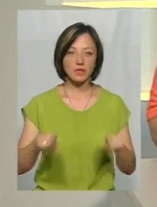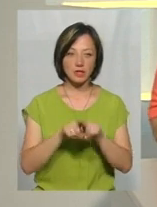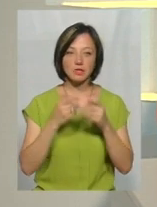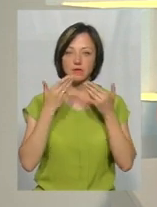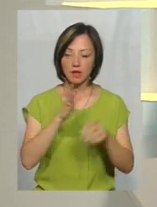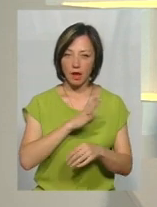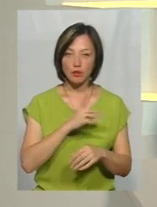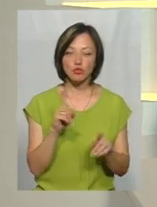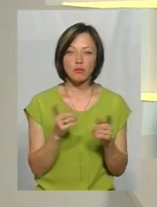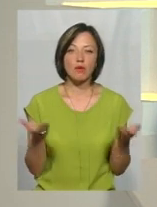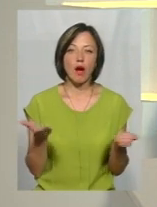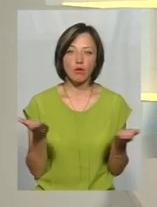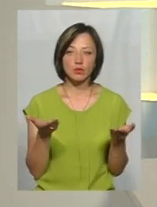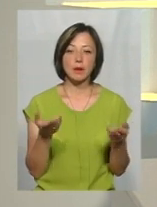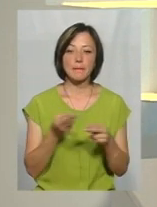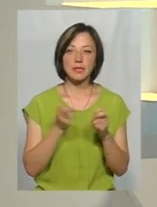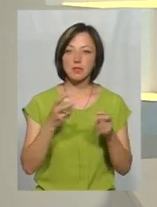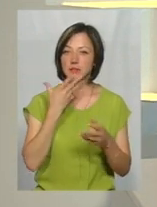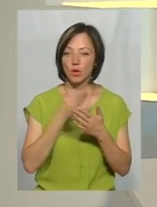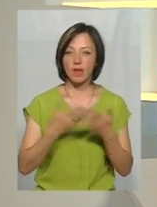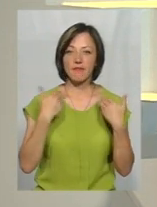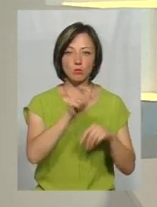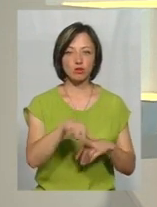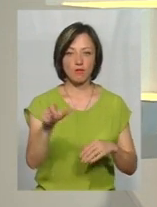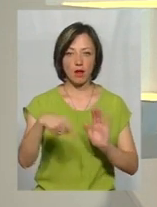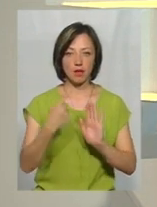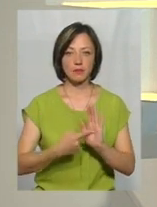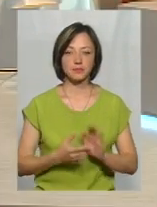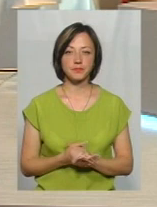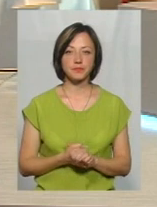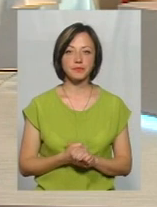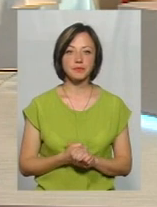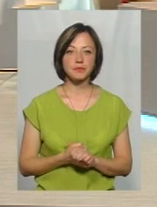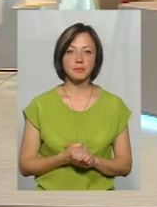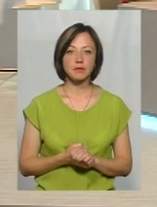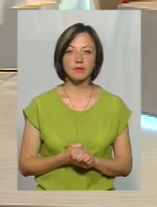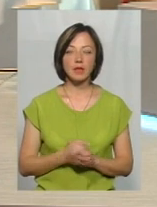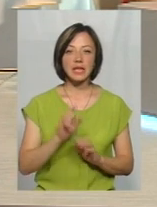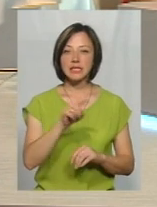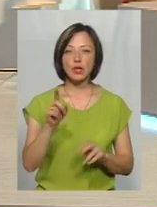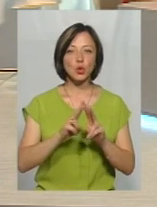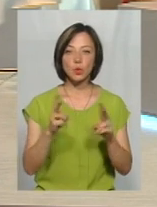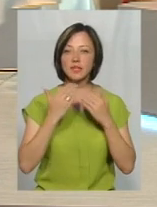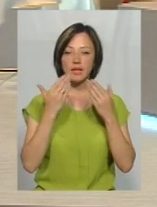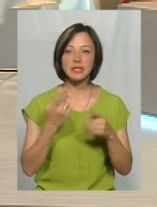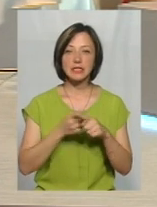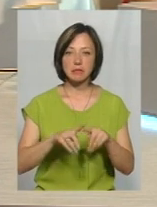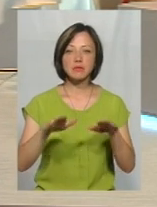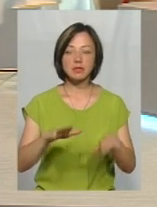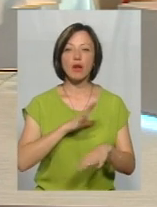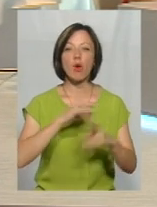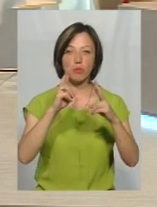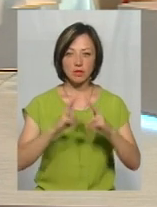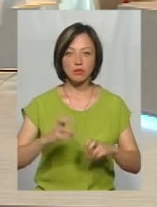вони зверталися, щоб хоч якось убезпечити своїх відпочивальників? З них ніхто не звертався, але ці місця ми обстежували.